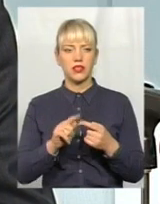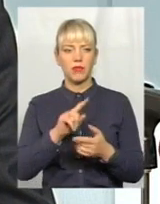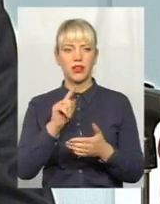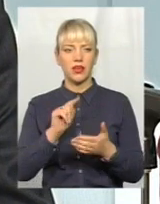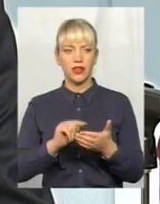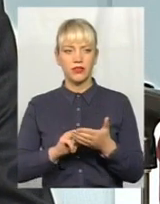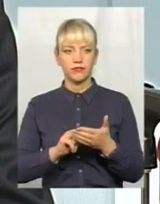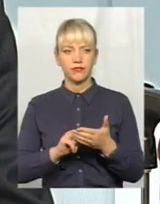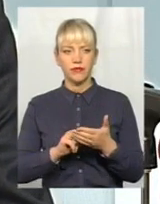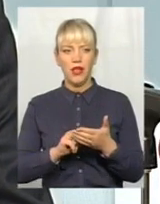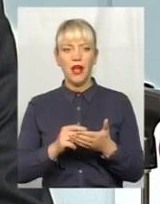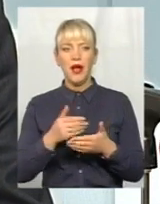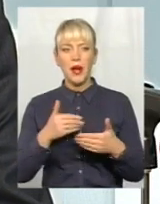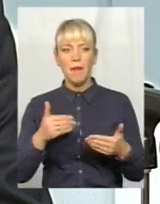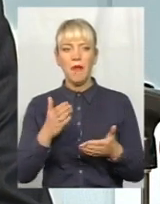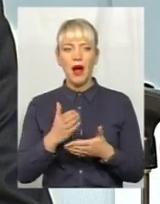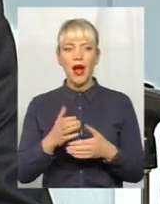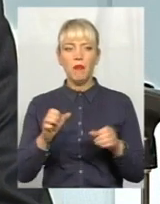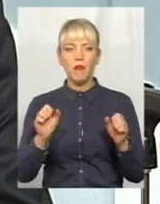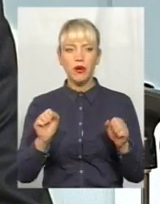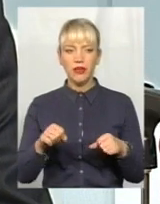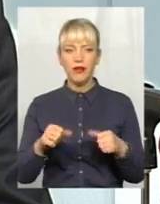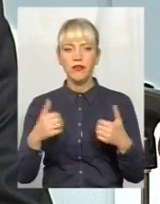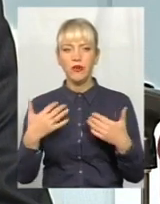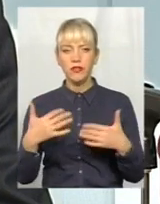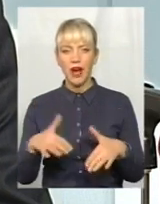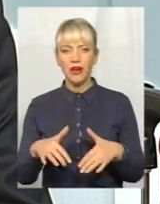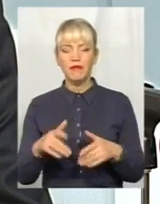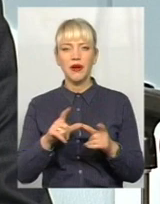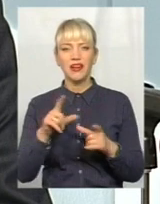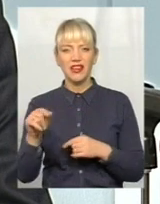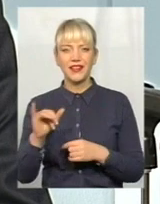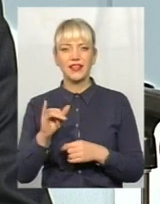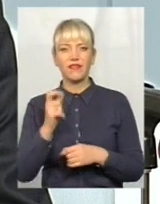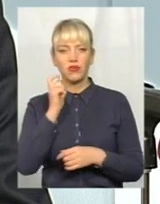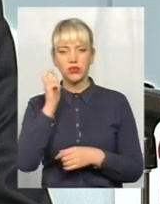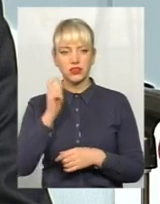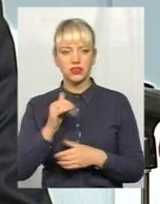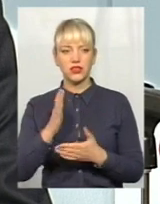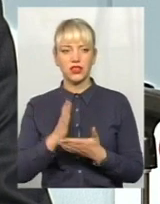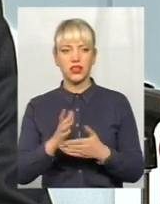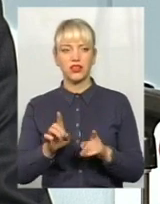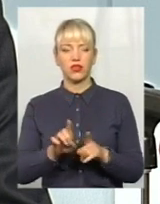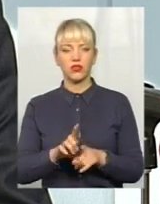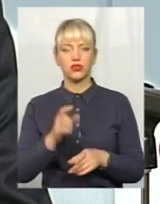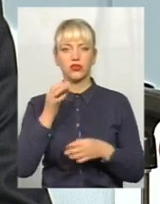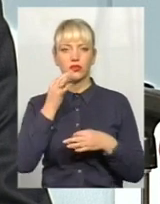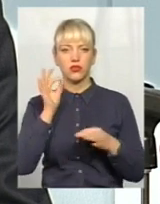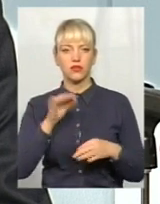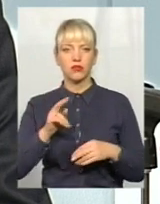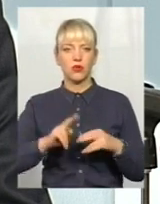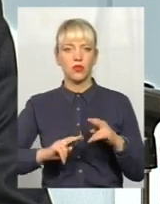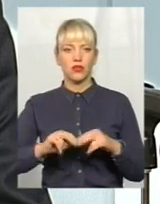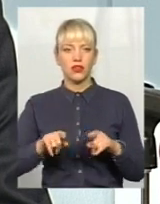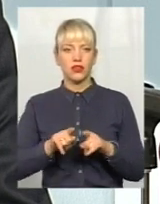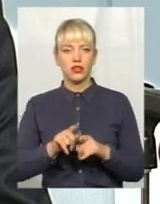ми маємо можливість вже поїхати. І в Україні є теж досвід побудови